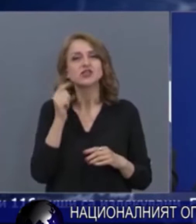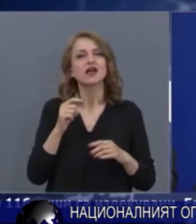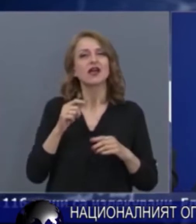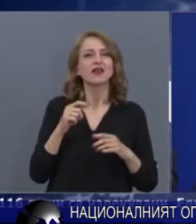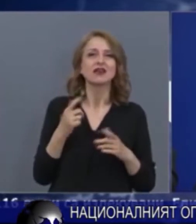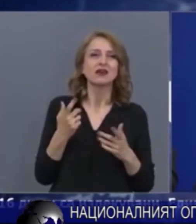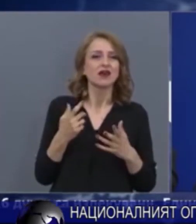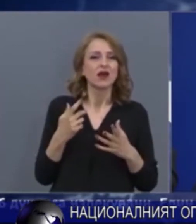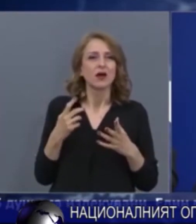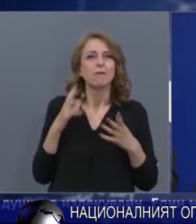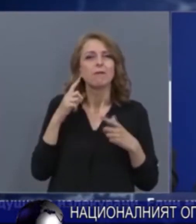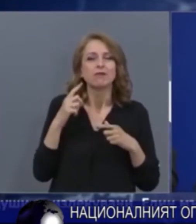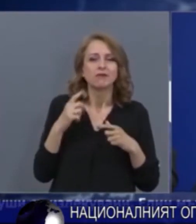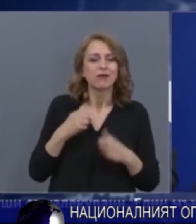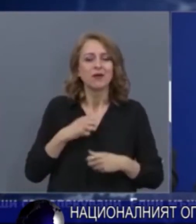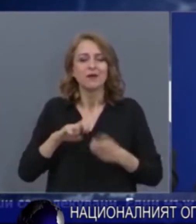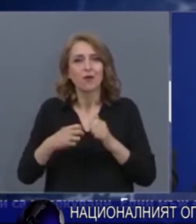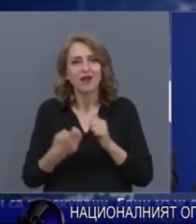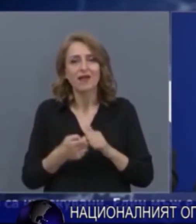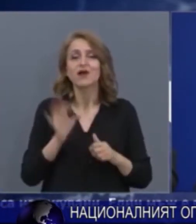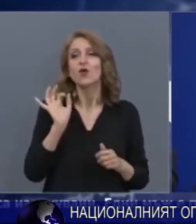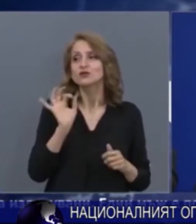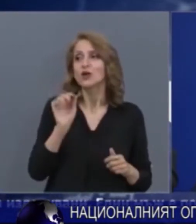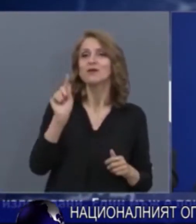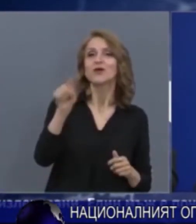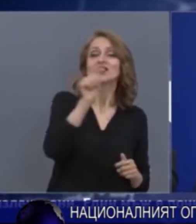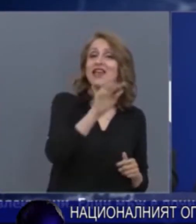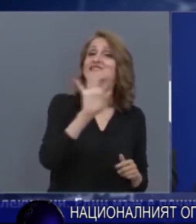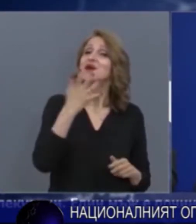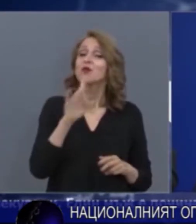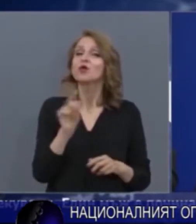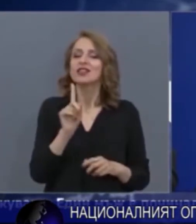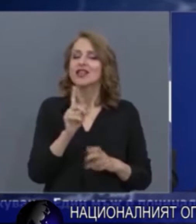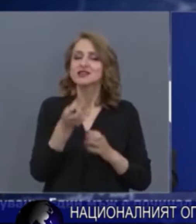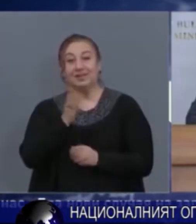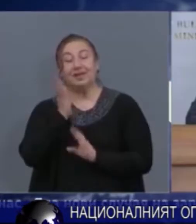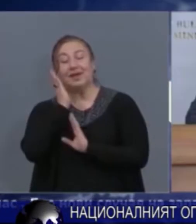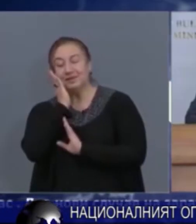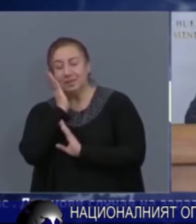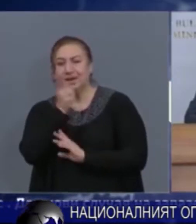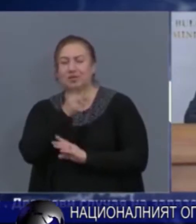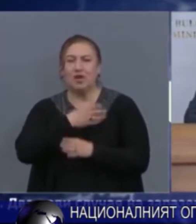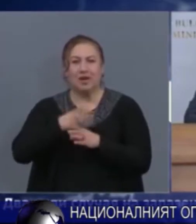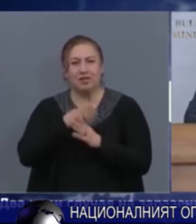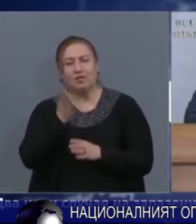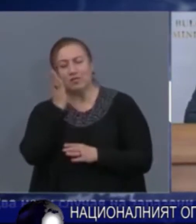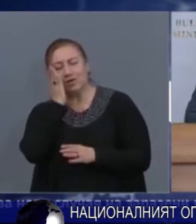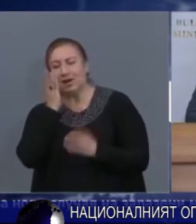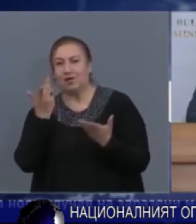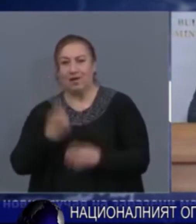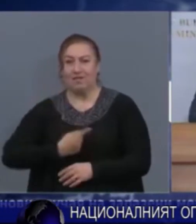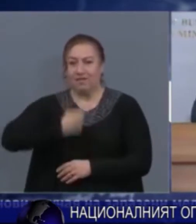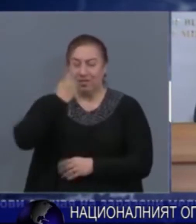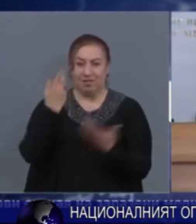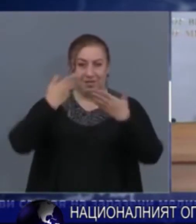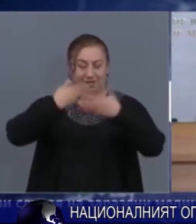взимаха лекарствата по време на коронавирусните противоепидемични мерки. Доцент Ангел Кунчев отбеляза,